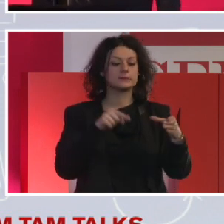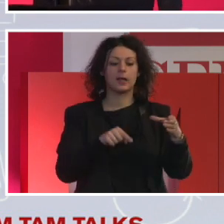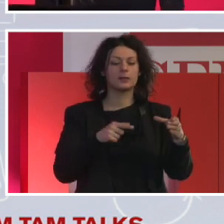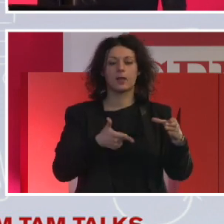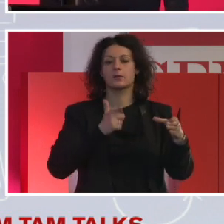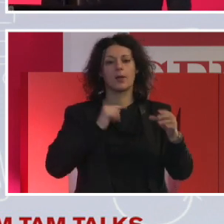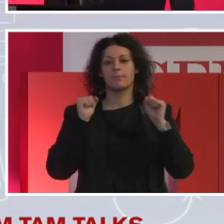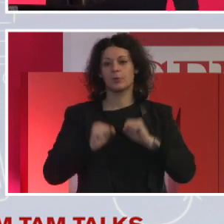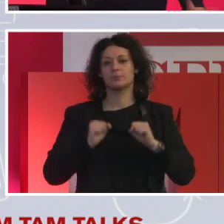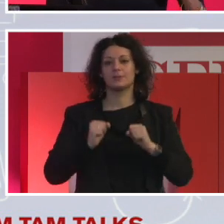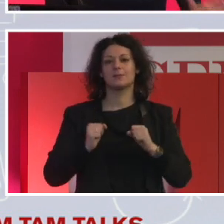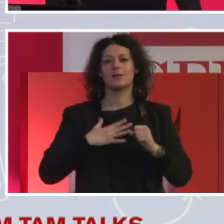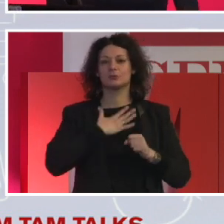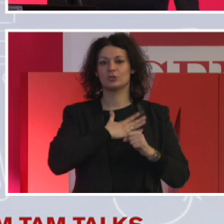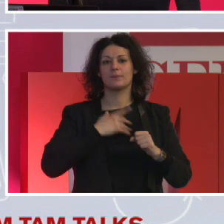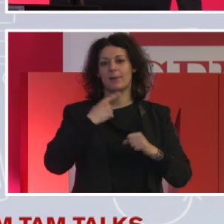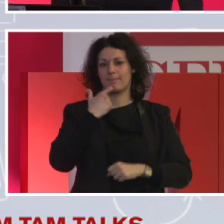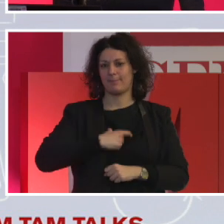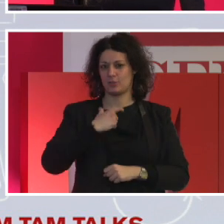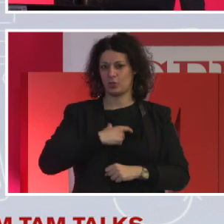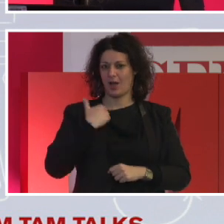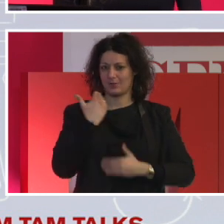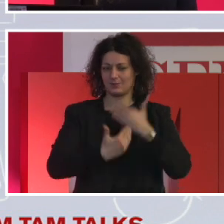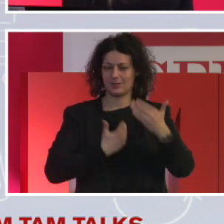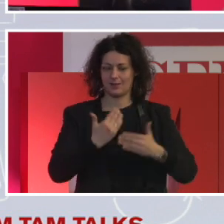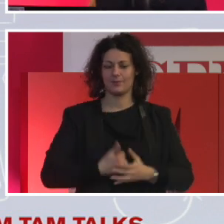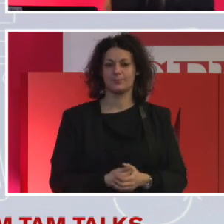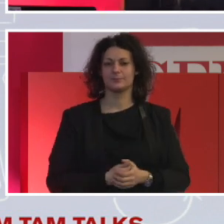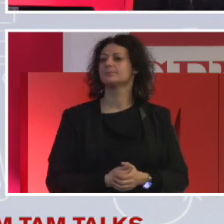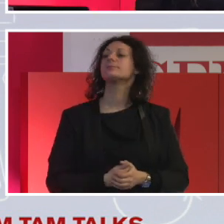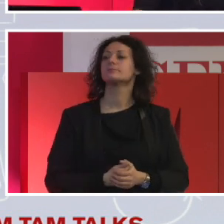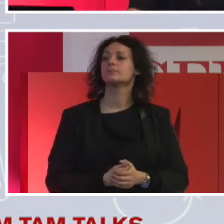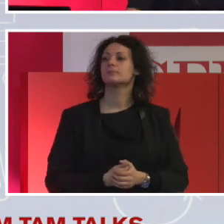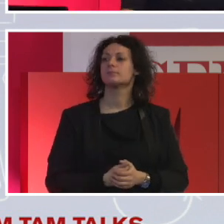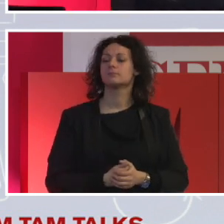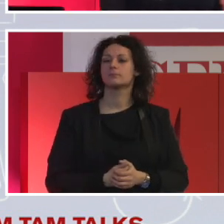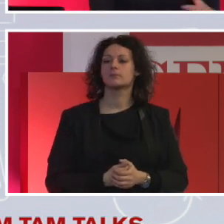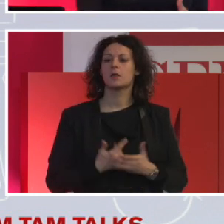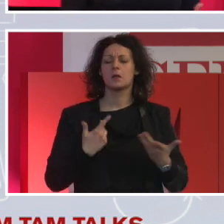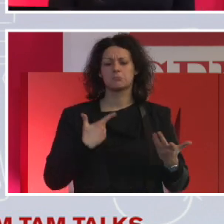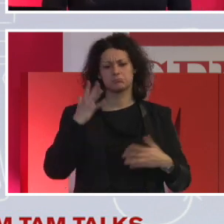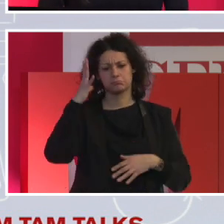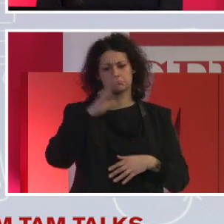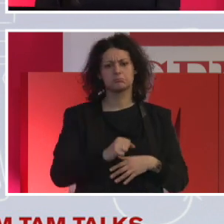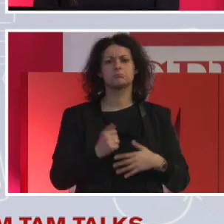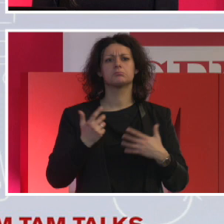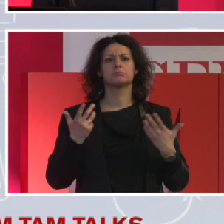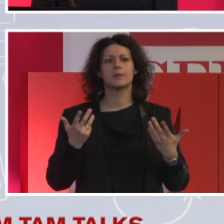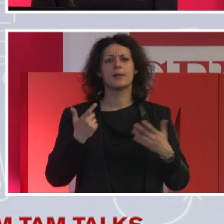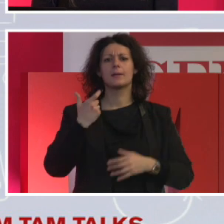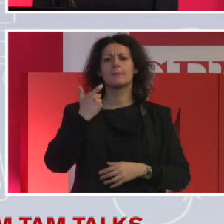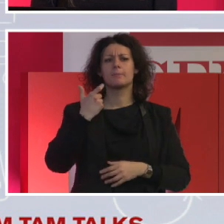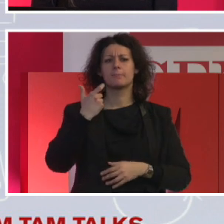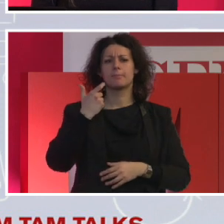personalità, giusto? Questa era una delle più grosse paure. Allora noi volevamo capire cosa vuol dire la personalità a livello